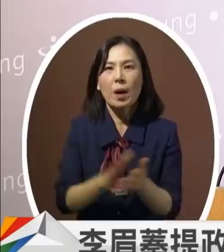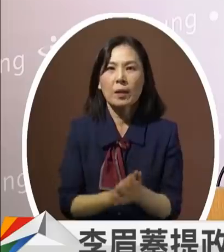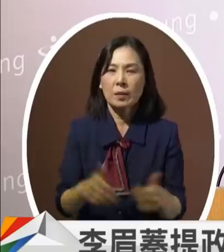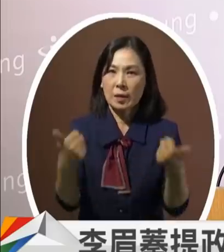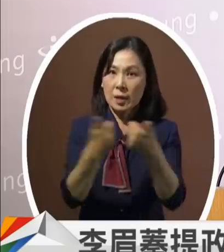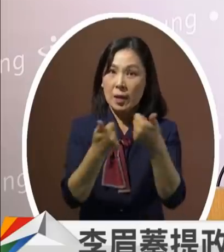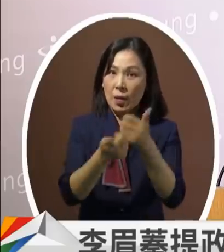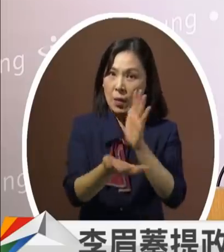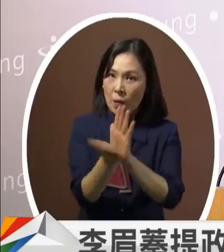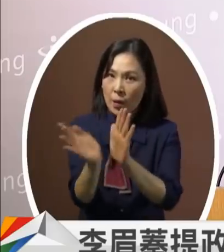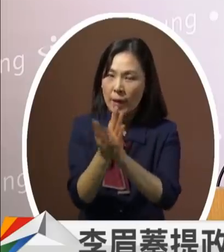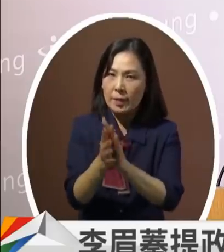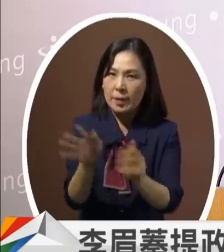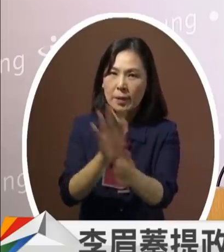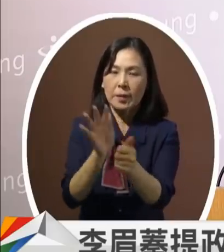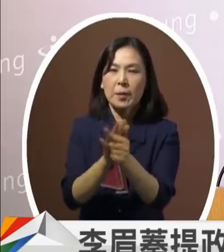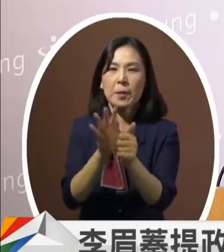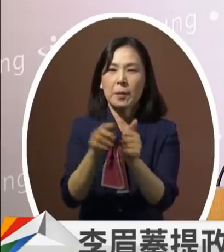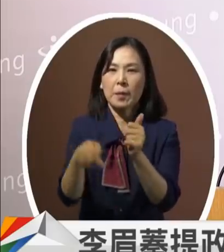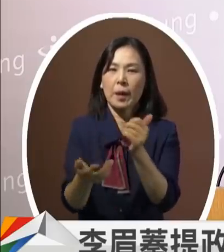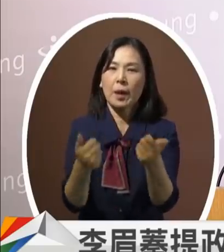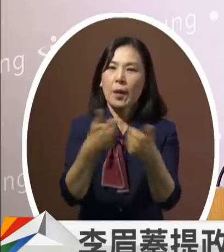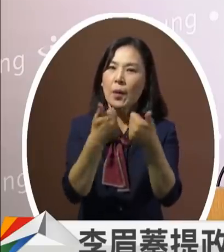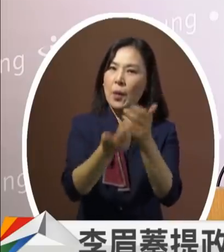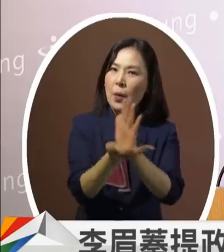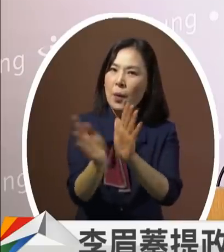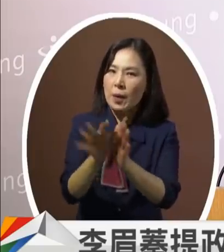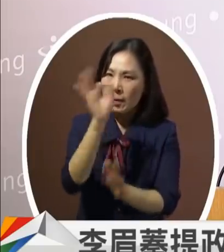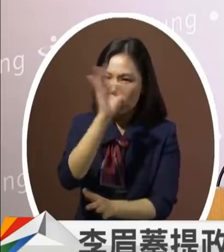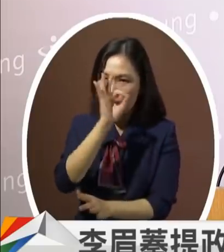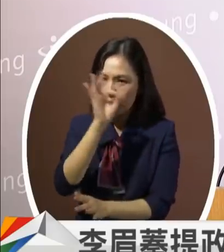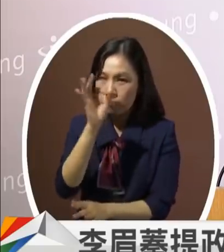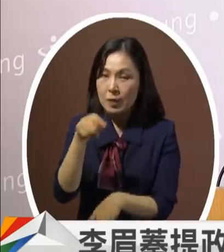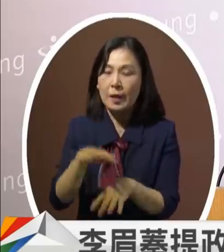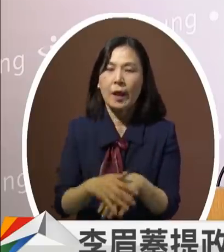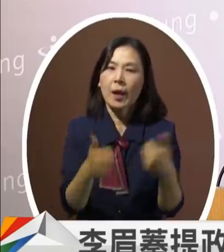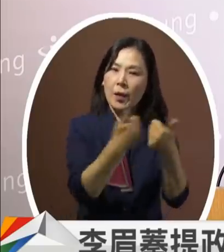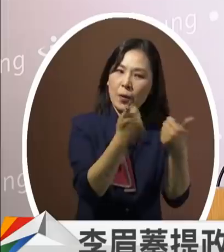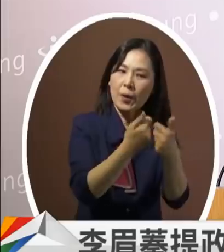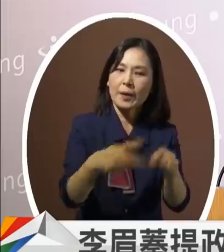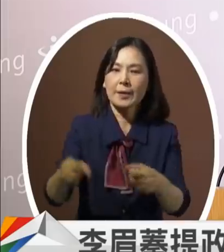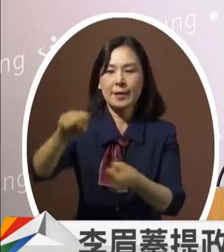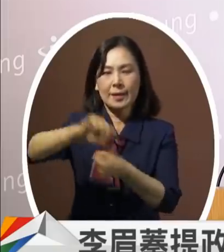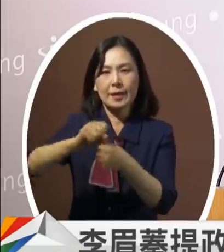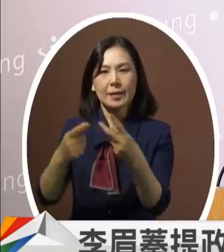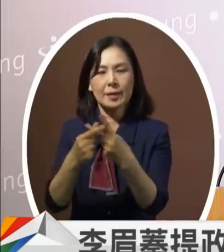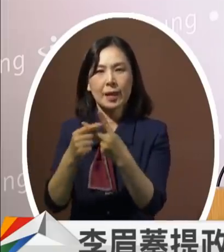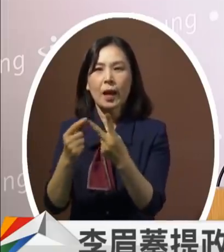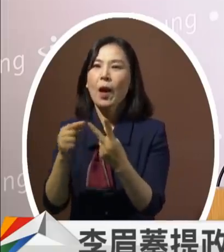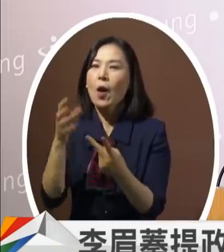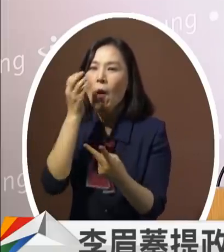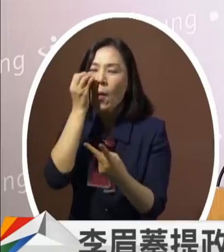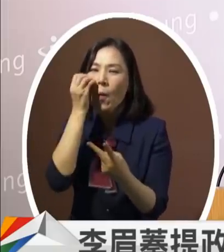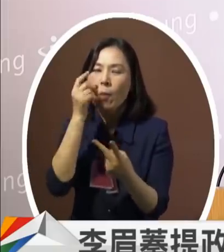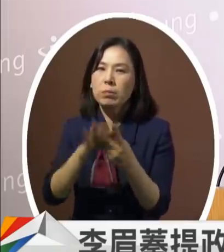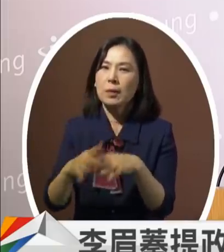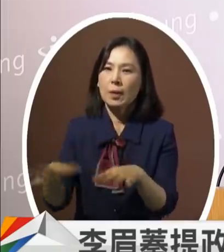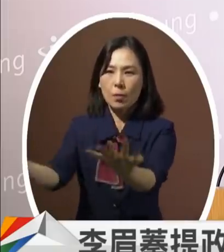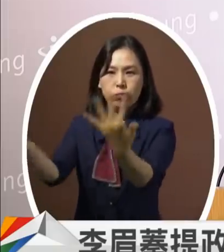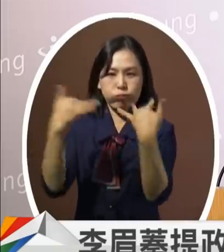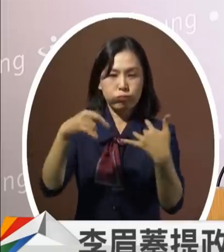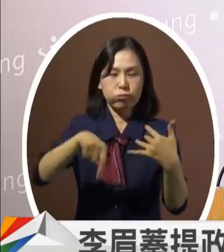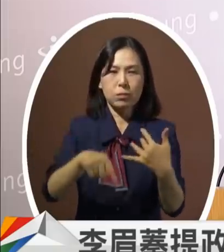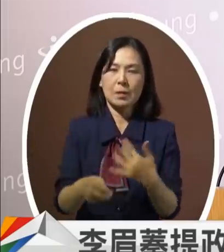三支箭来为高雄的会展产业找出路透过会议加观光的模式带动外来人口的消费